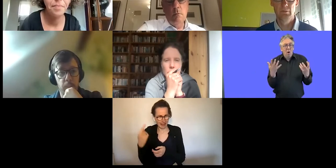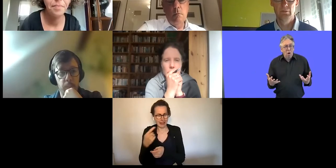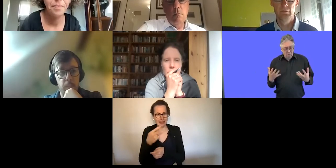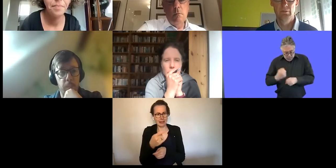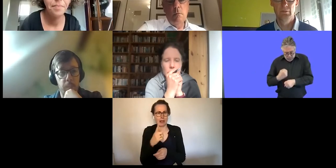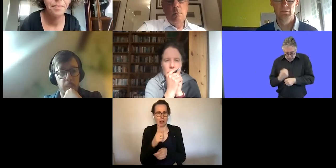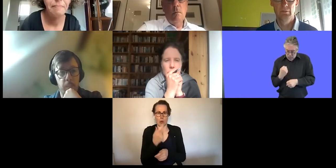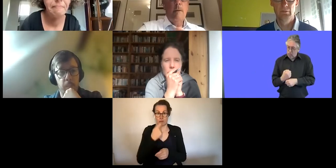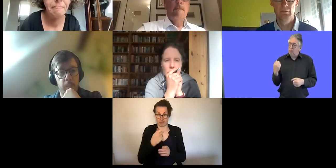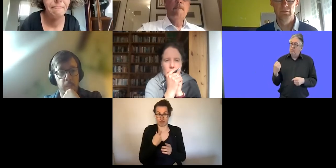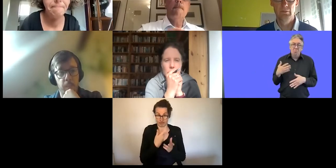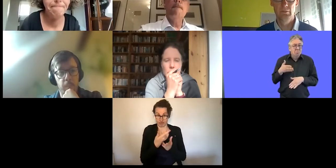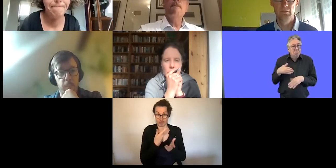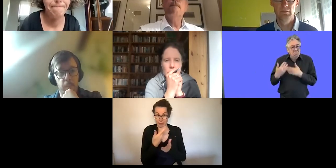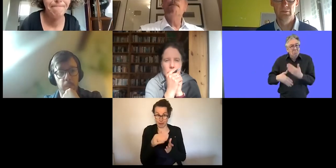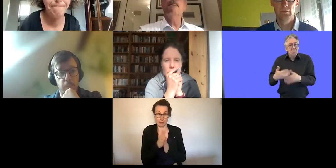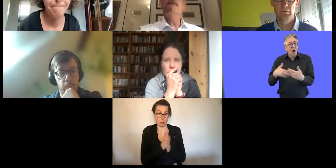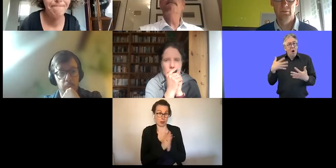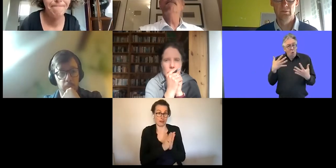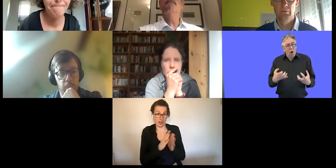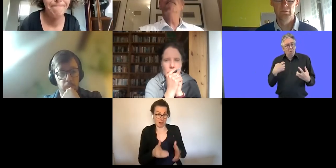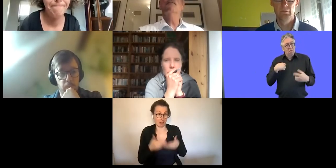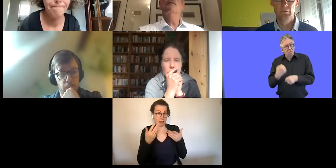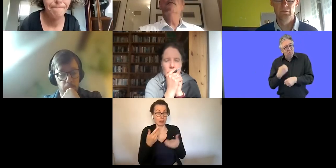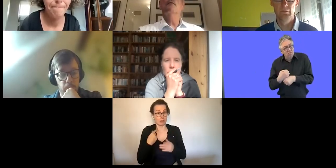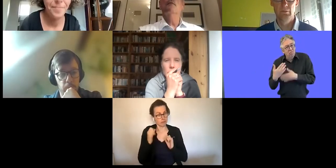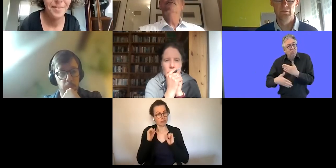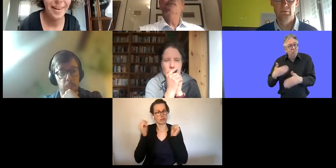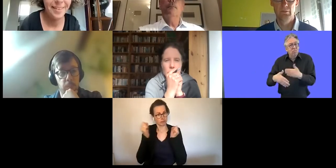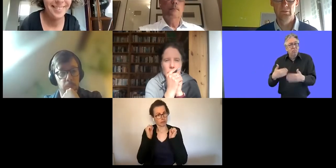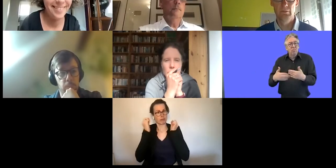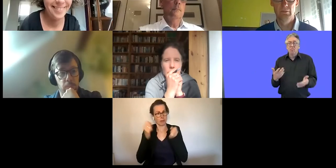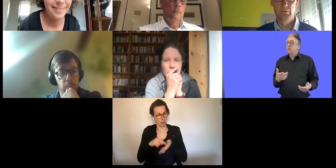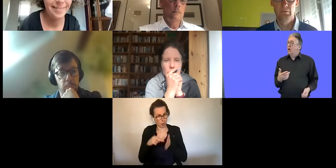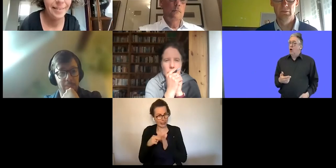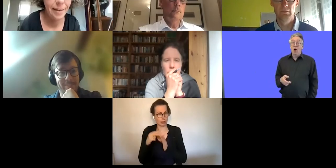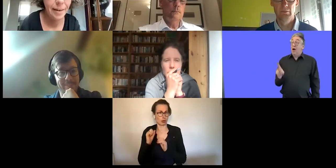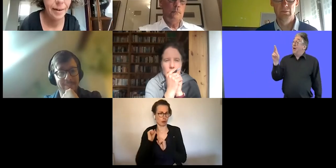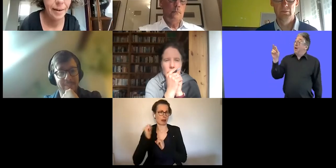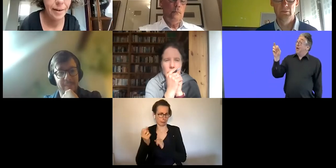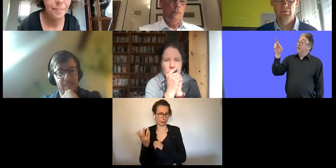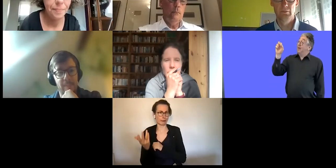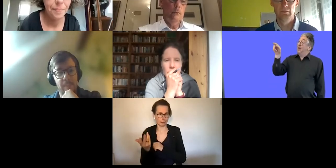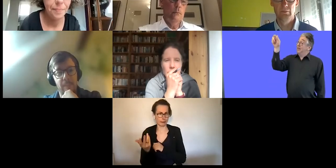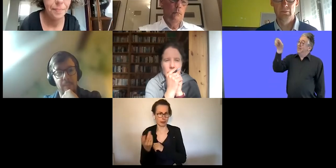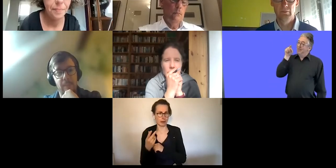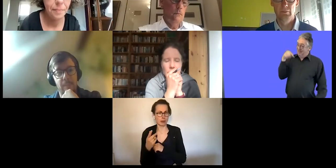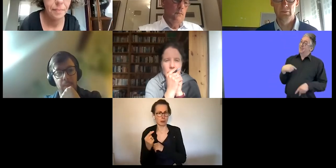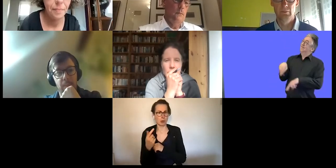motiviert hat, da politisch am Wald zu bleiben. uns trennen